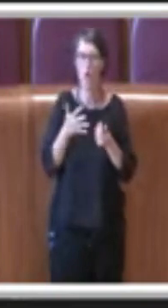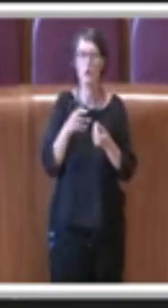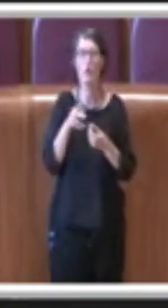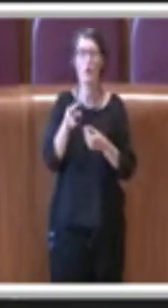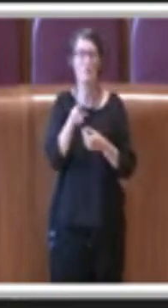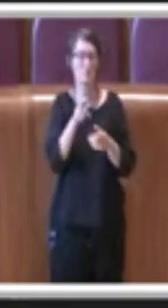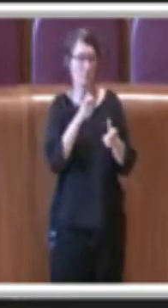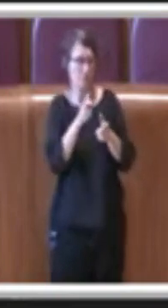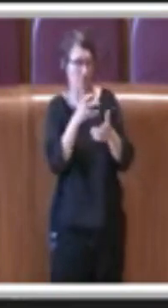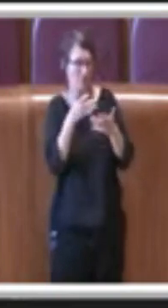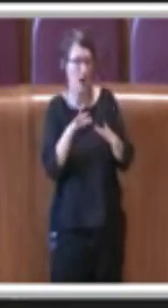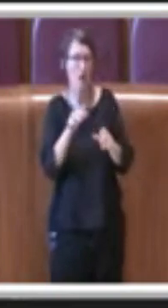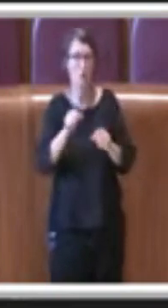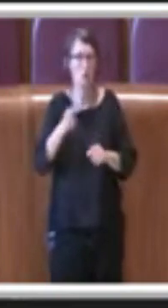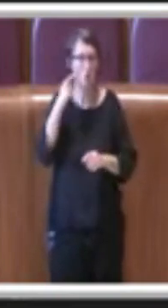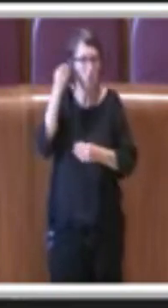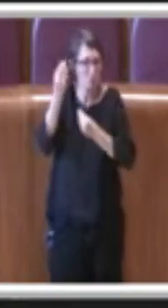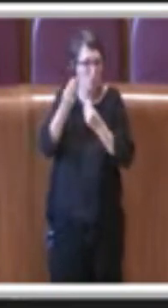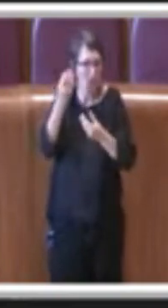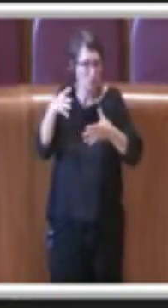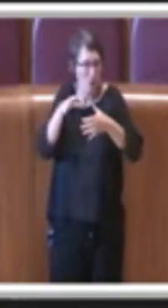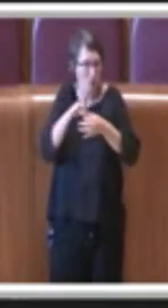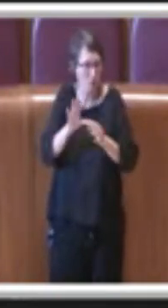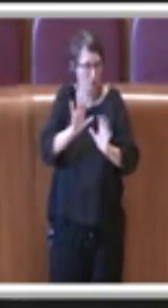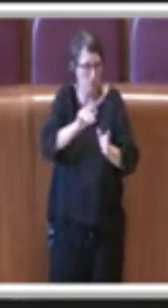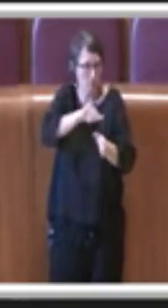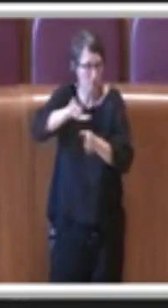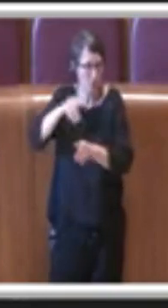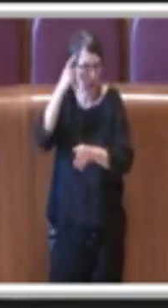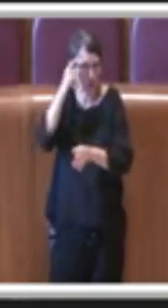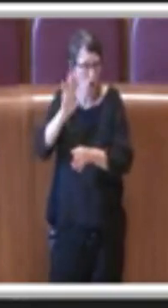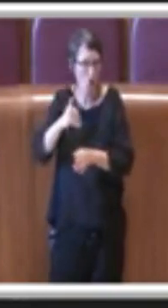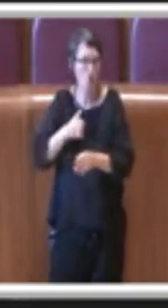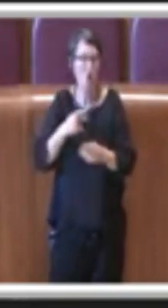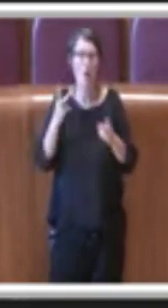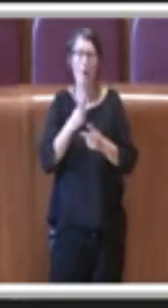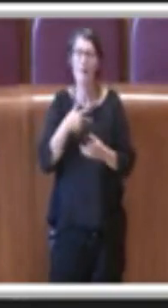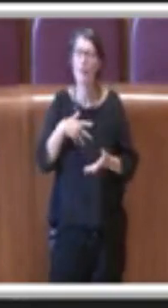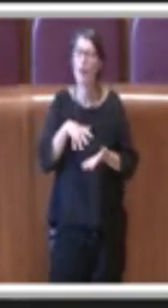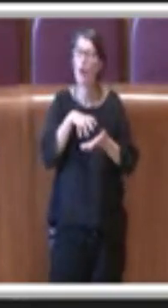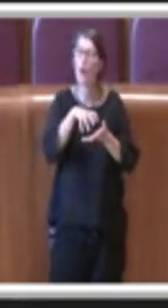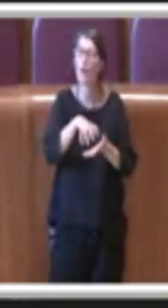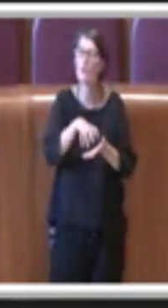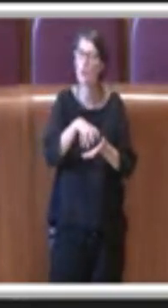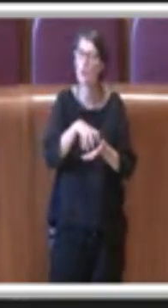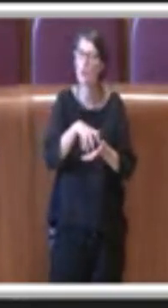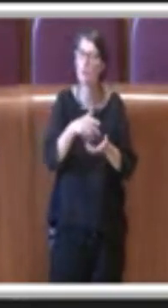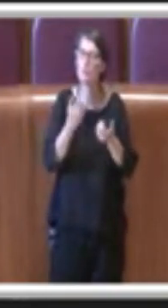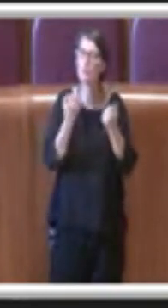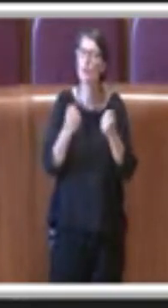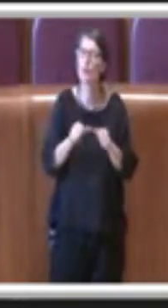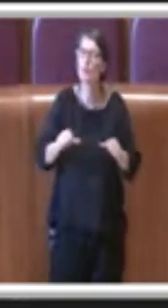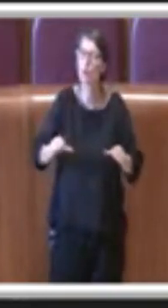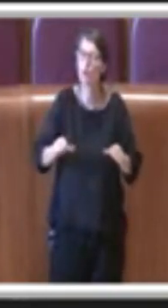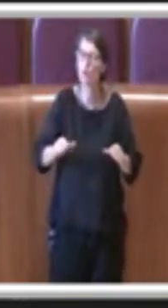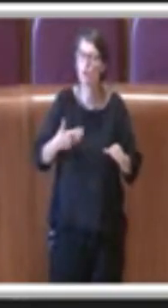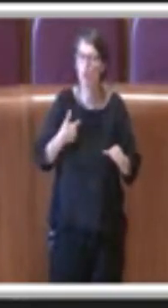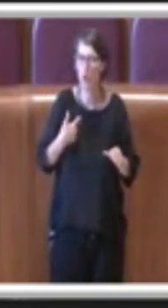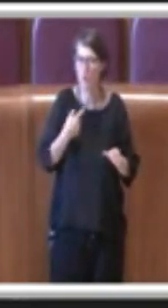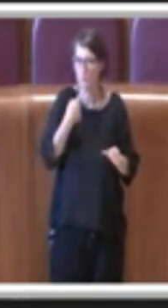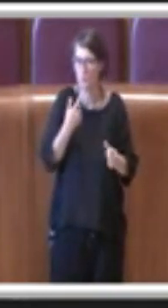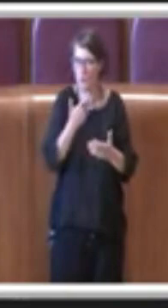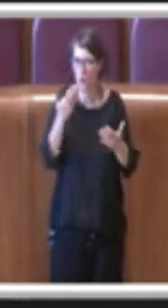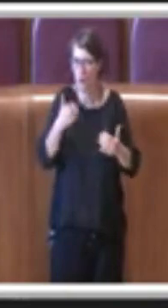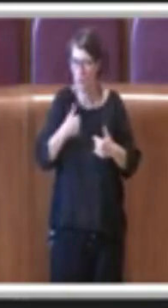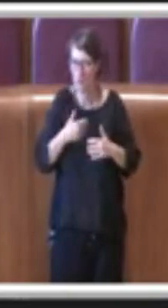l'assessore, però merito al contributo di soggiorno, io in franchezza vado semplicemente a dire questo, il contributo di soggiorno è un